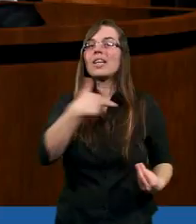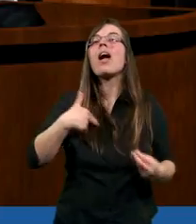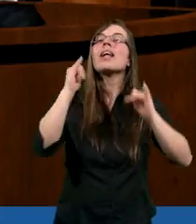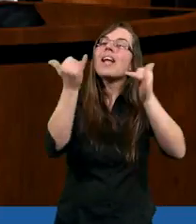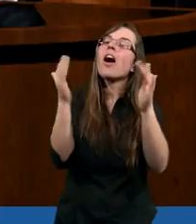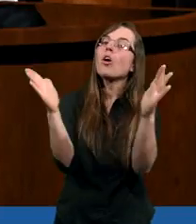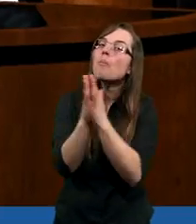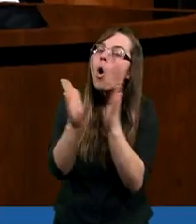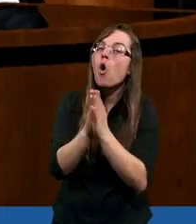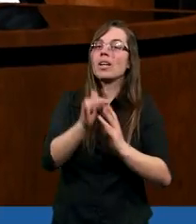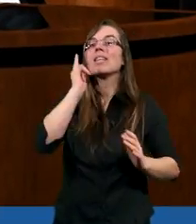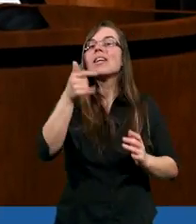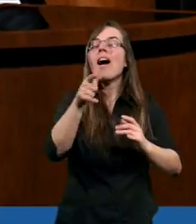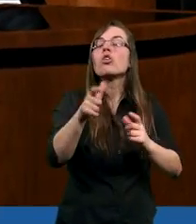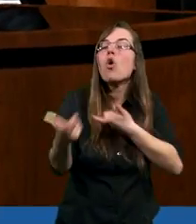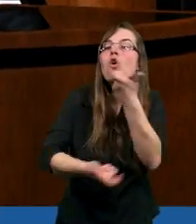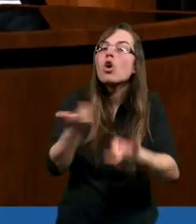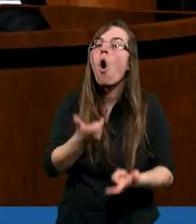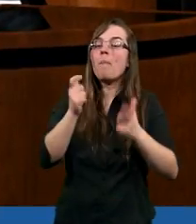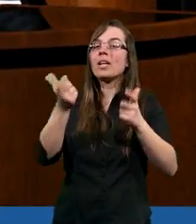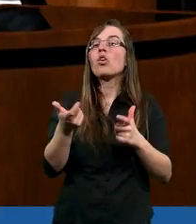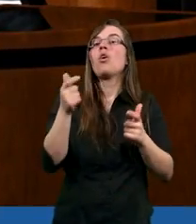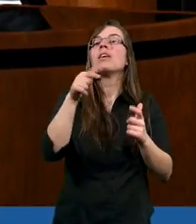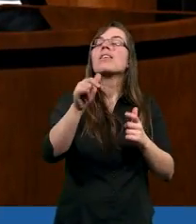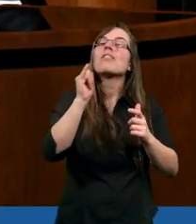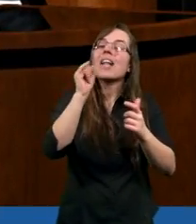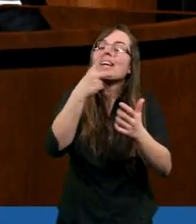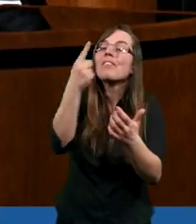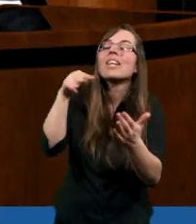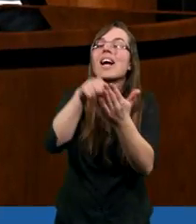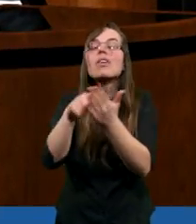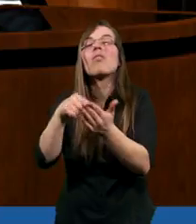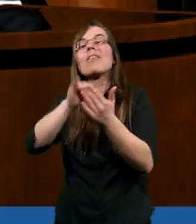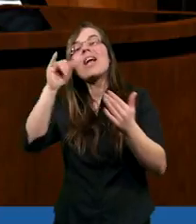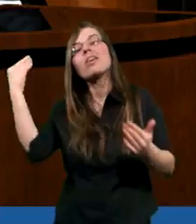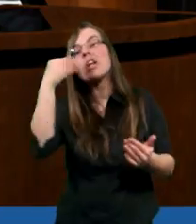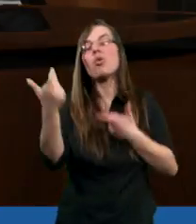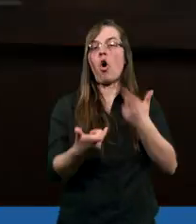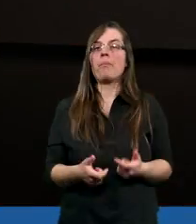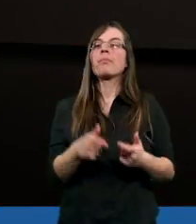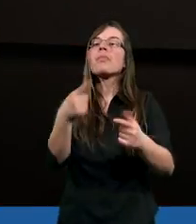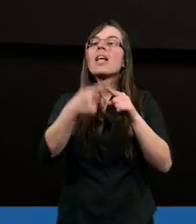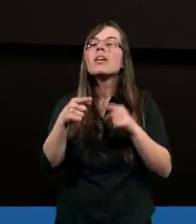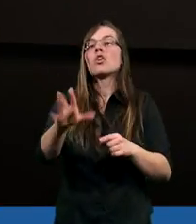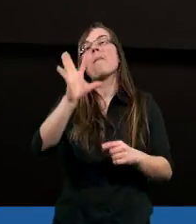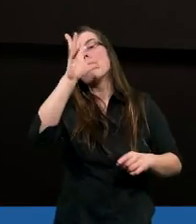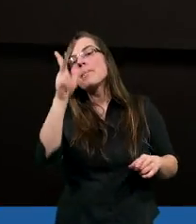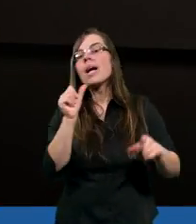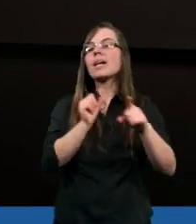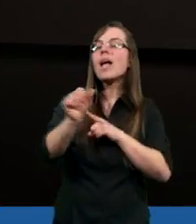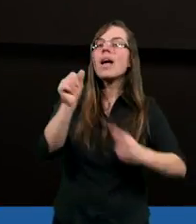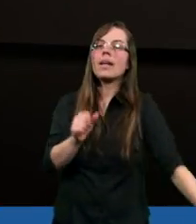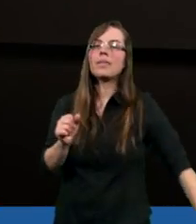pewne, jak się modlić, a te bardzo ostre słowa są jedną z takich wskazówek. Natomiast najpiękniejsze,